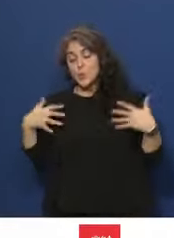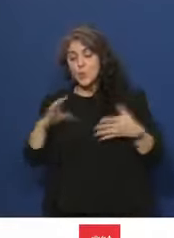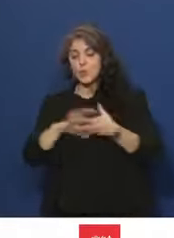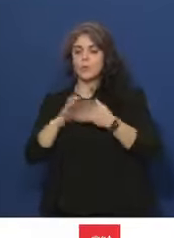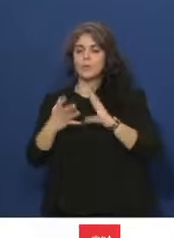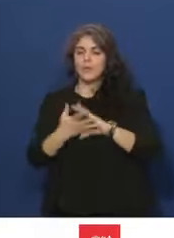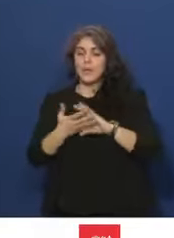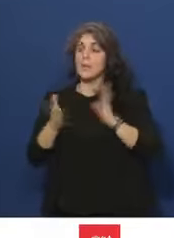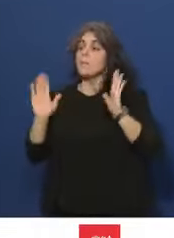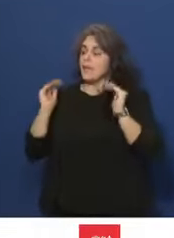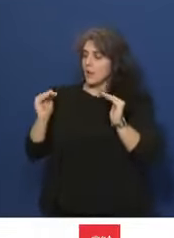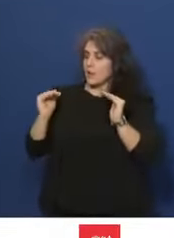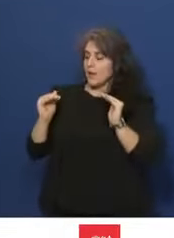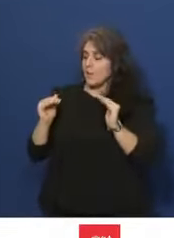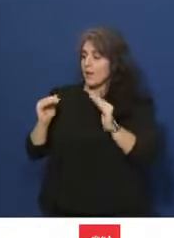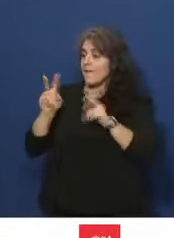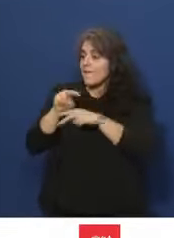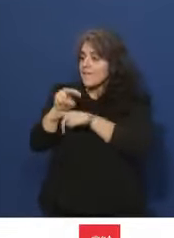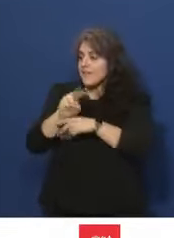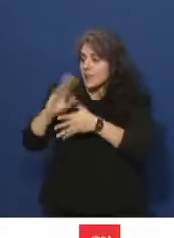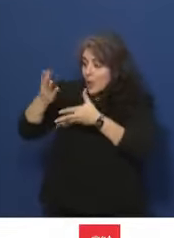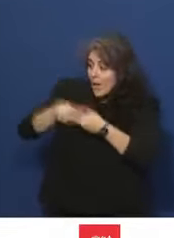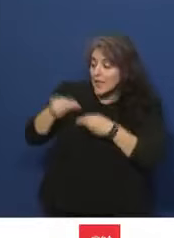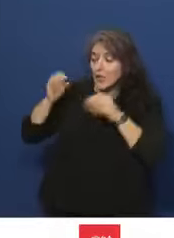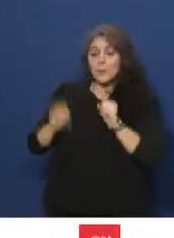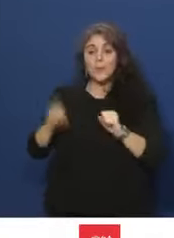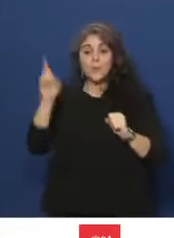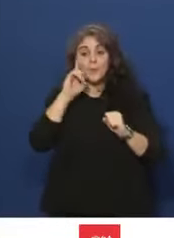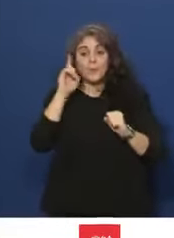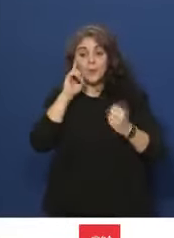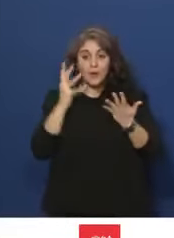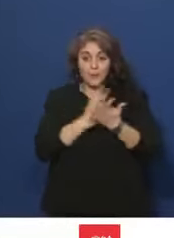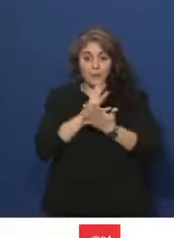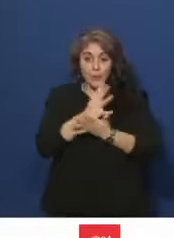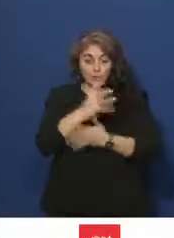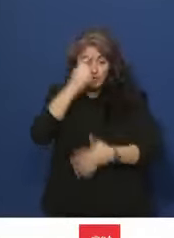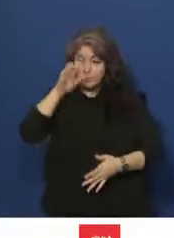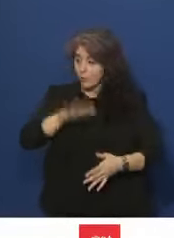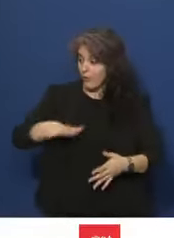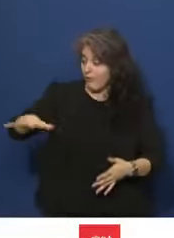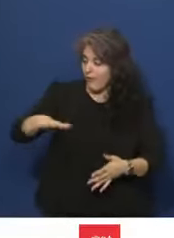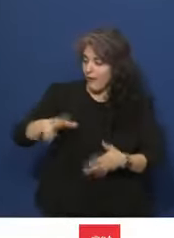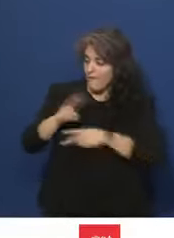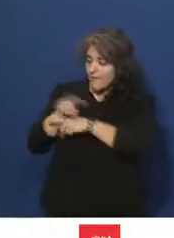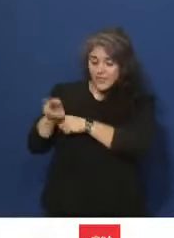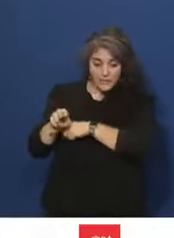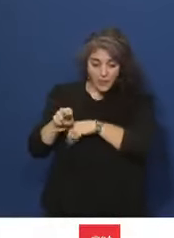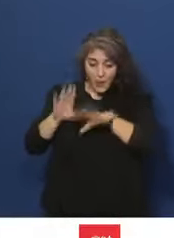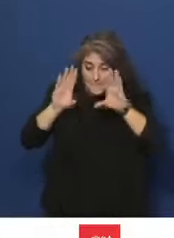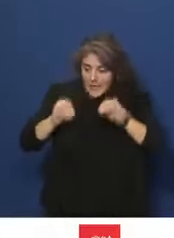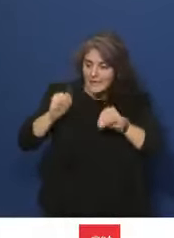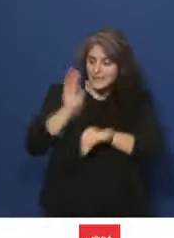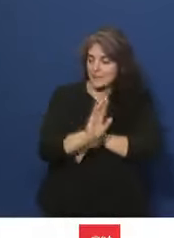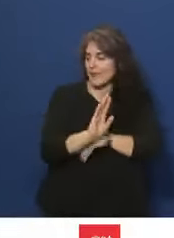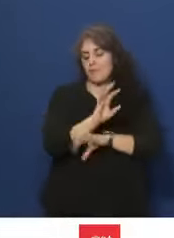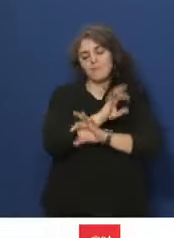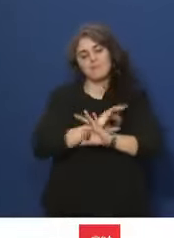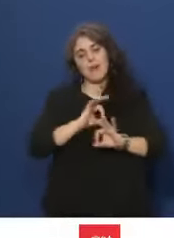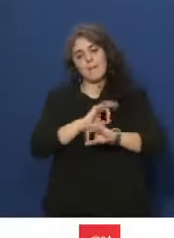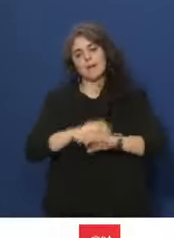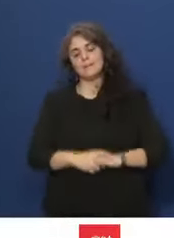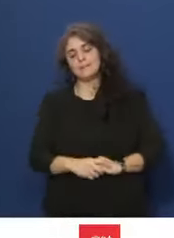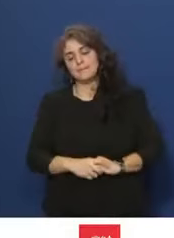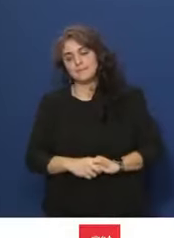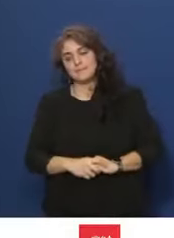accueillant les visiteurs de la cité administrative pour lesquels le projet ne prévoit aucun stationnement réservé. Faudra-t-il